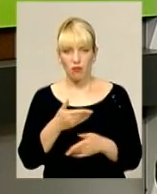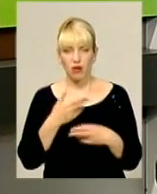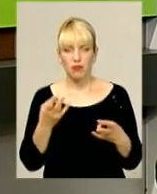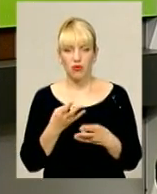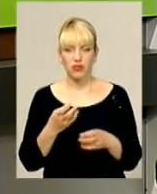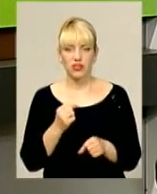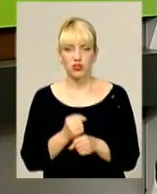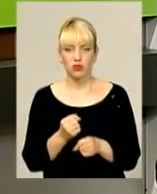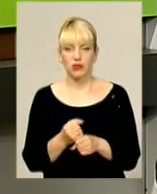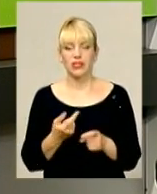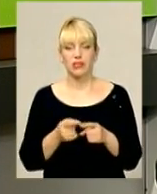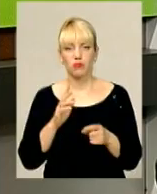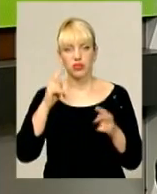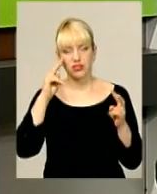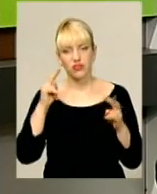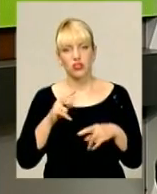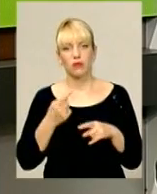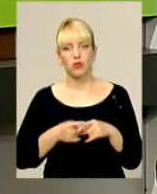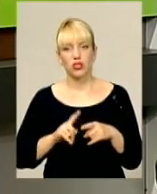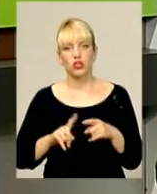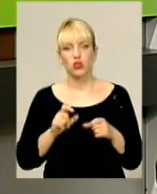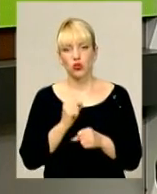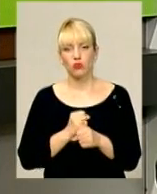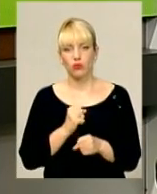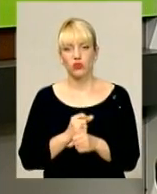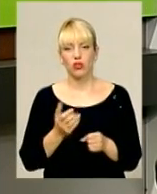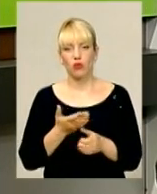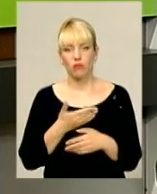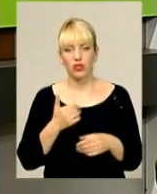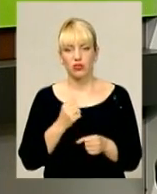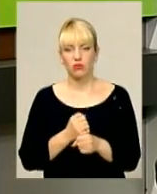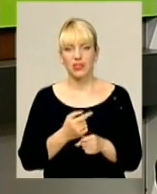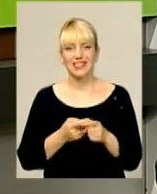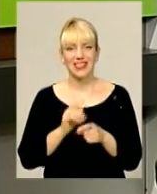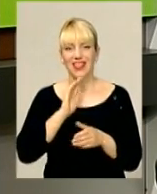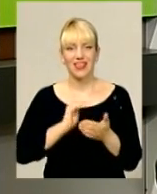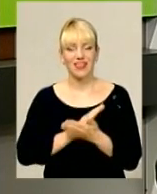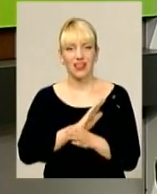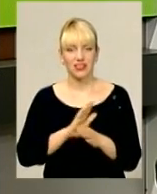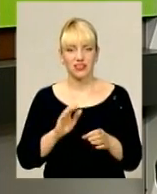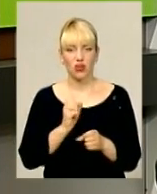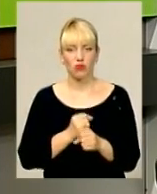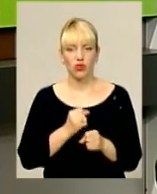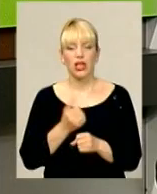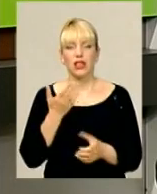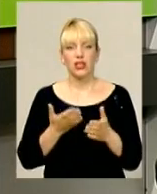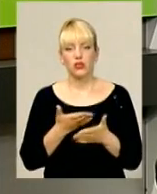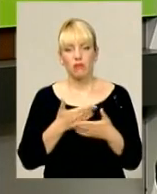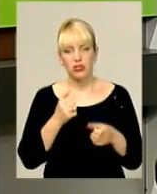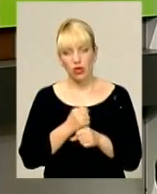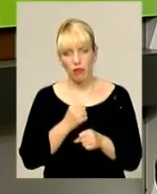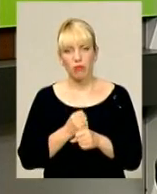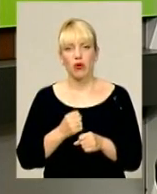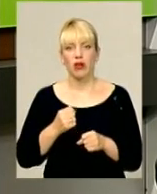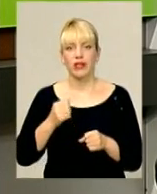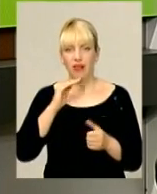Це буде свідчити про те, що робота, яку ми зробили, вона зроблена неякісно. Тому що якщо ми зробимо роботу